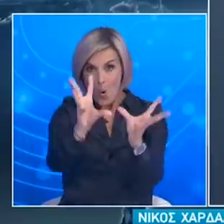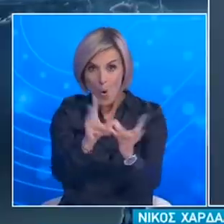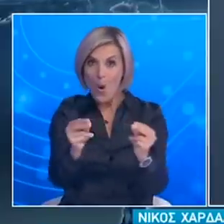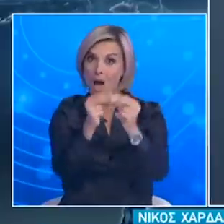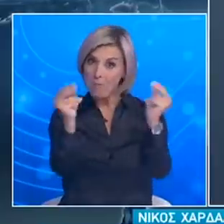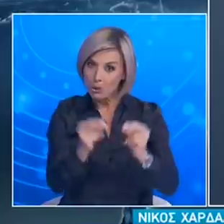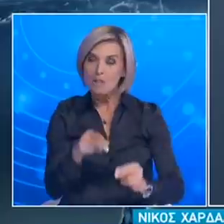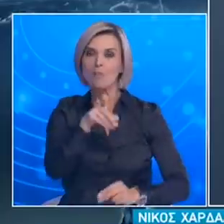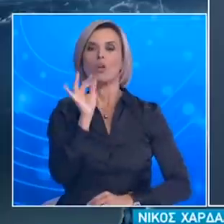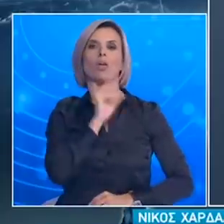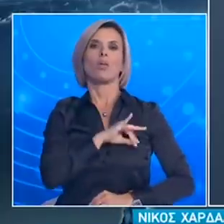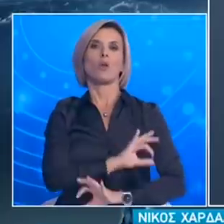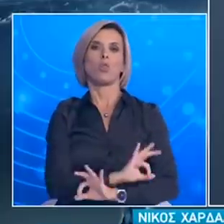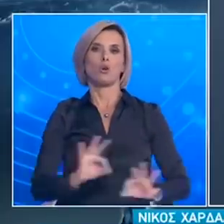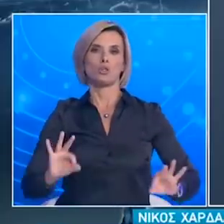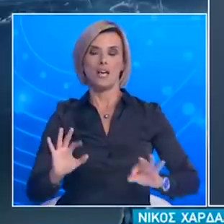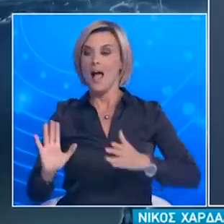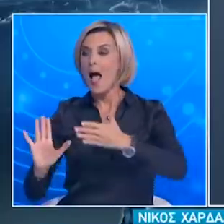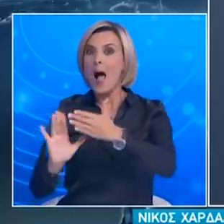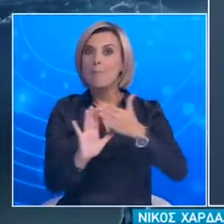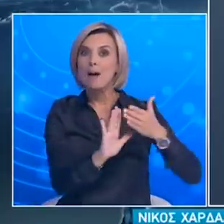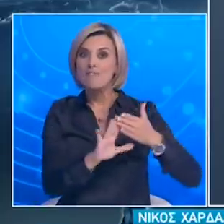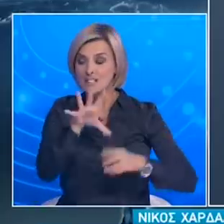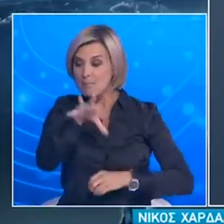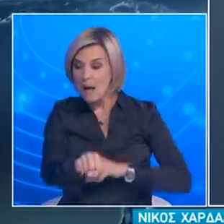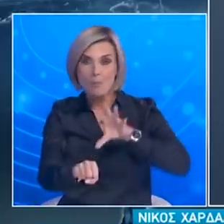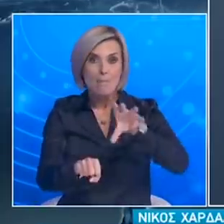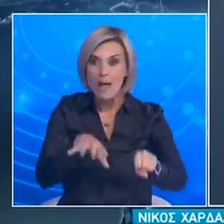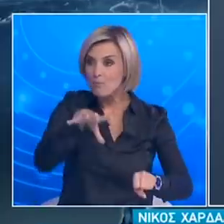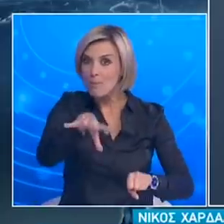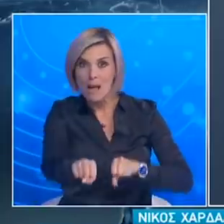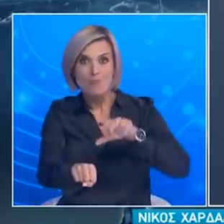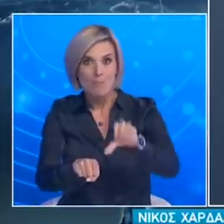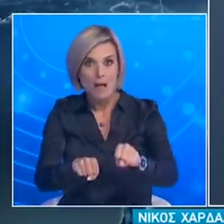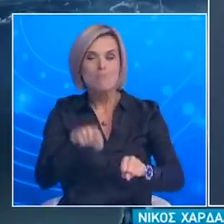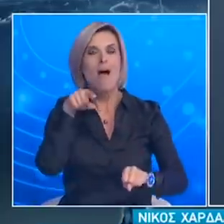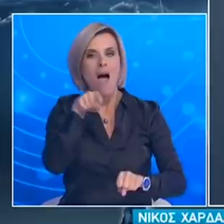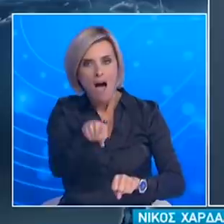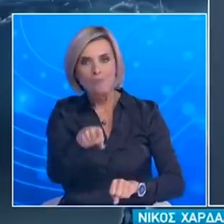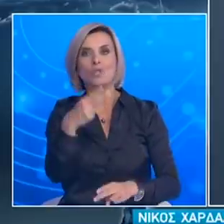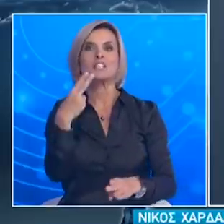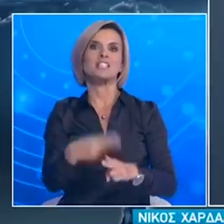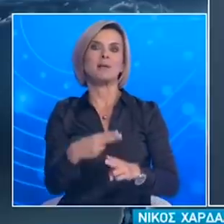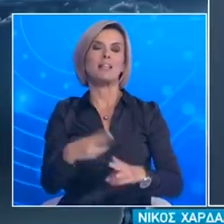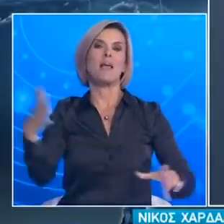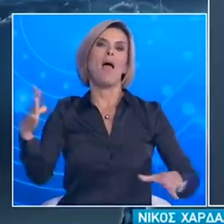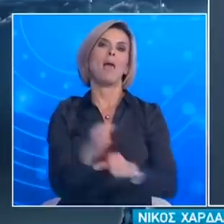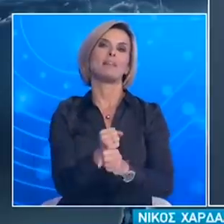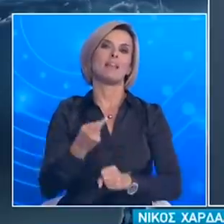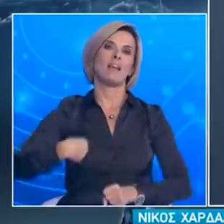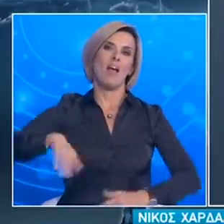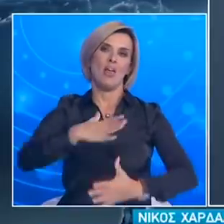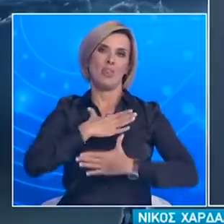που κάνουν τη διαφορά Η χνηλάτιση Είναι αυτή που έχει παίξει καθοριστικό ρόλο Στη χώρα Σε σχέση